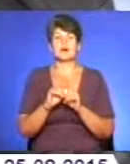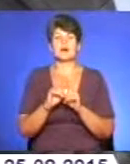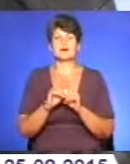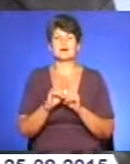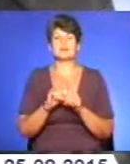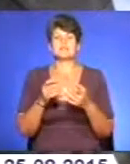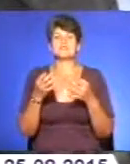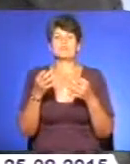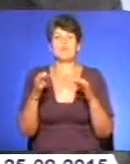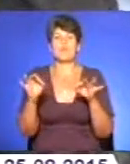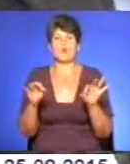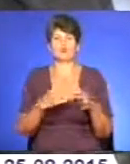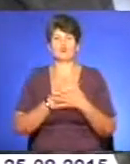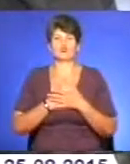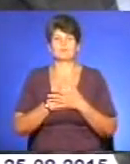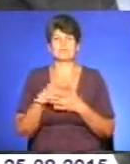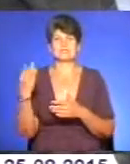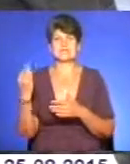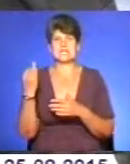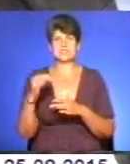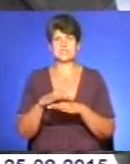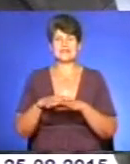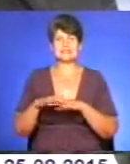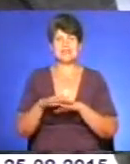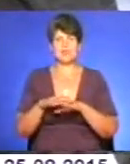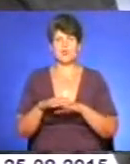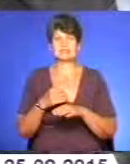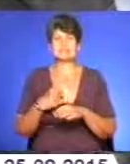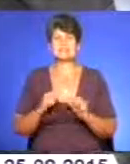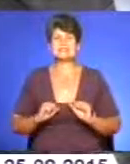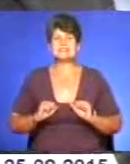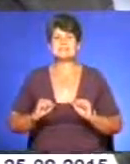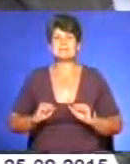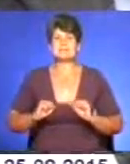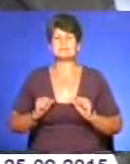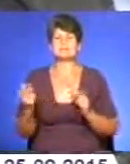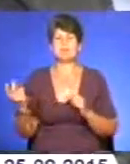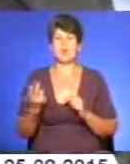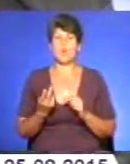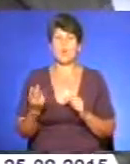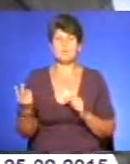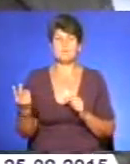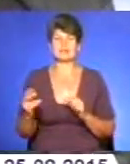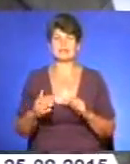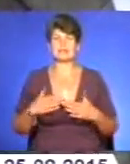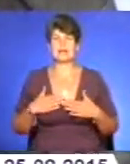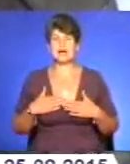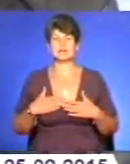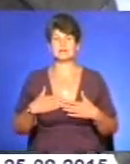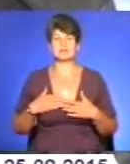історичні народи. І ми стремимося оба, стремимося наше